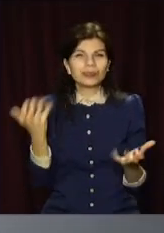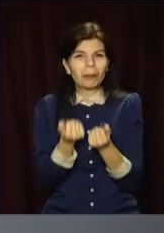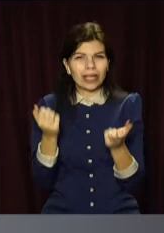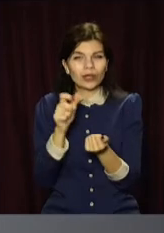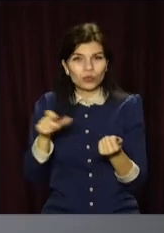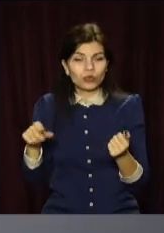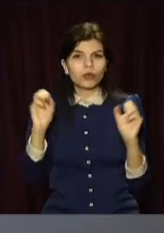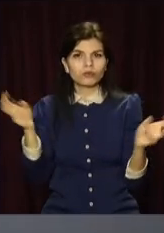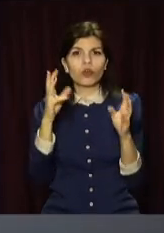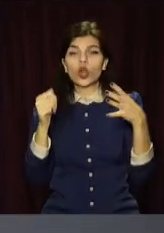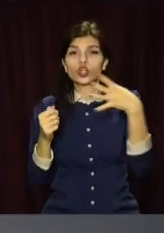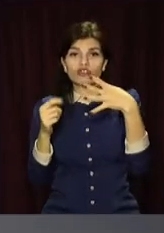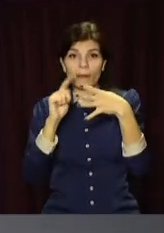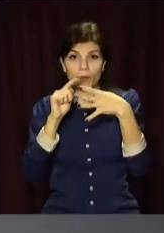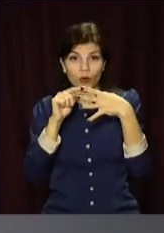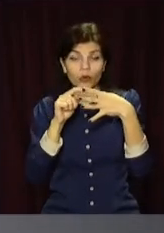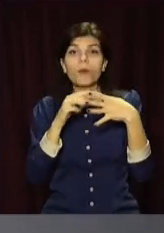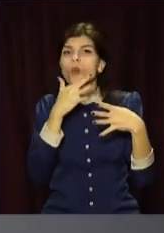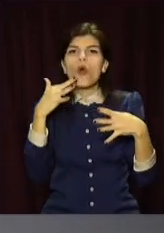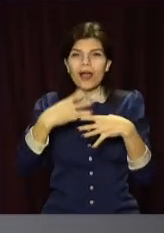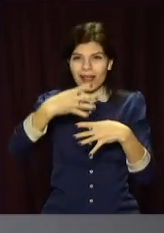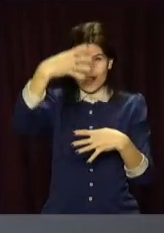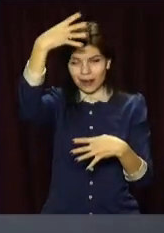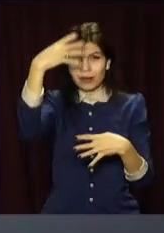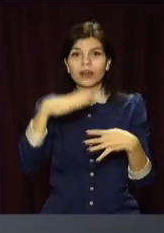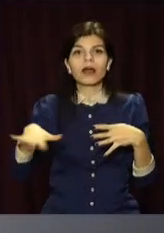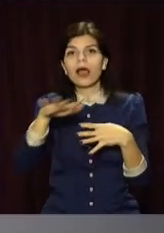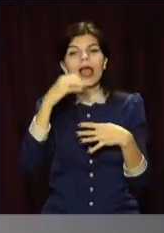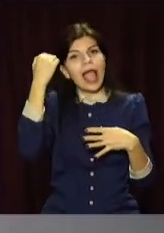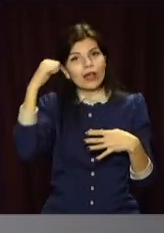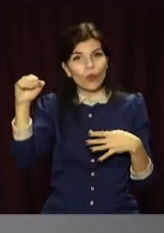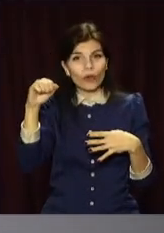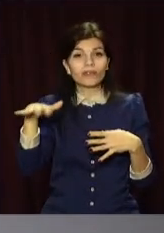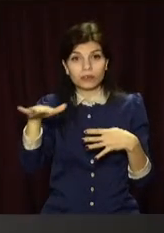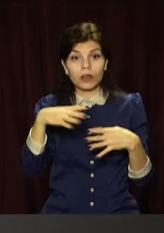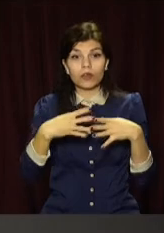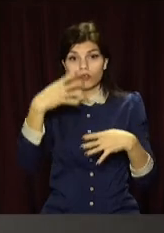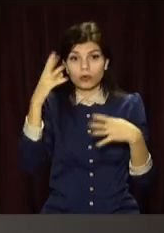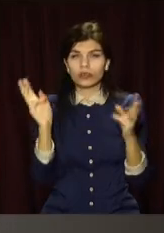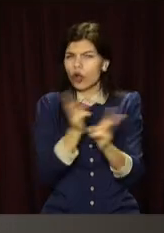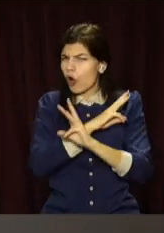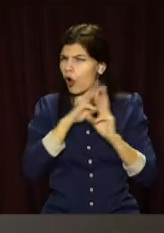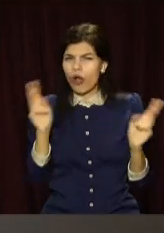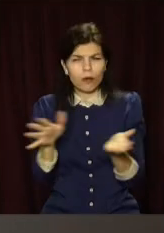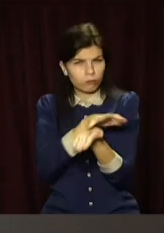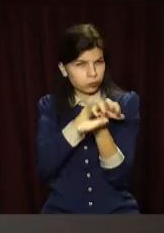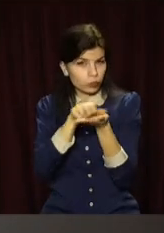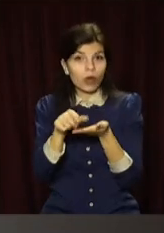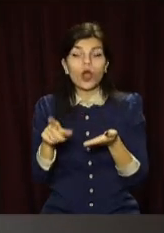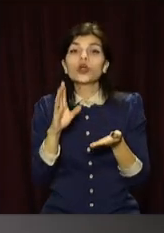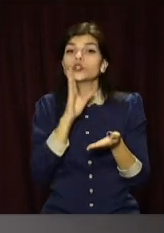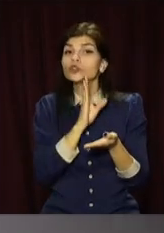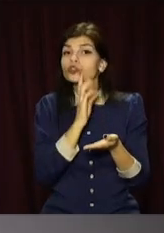зайнялася квартира на четвертому поверсі багатоповерхівки по проспекту Героїв. У селя вигоріла вщент. Окрім власниці, у